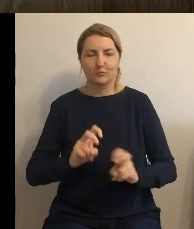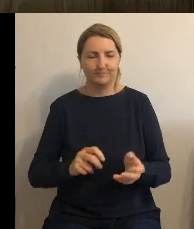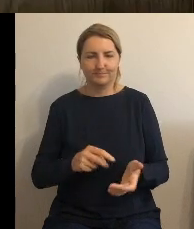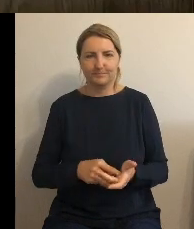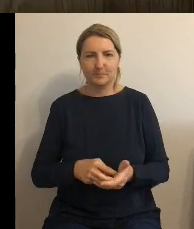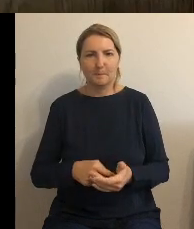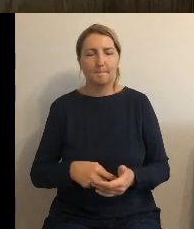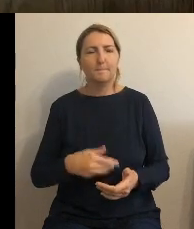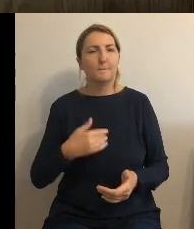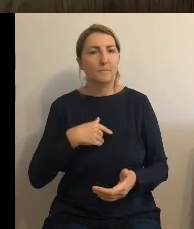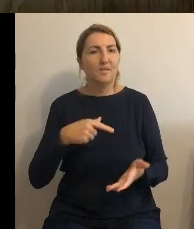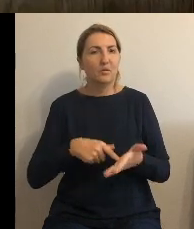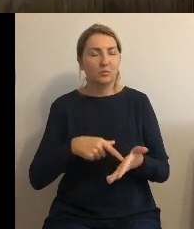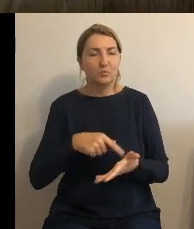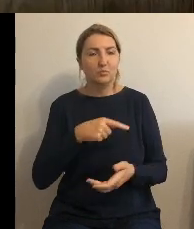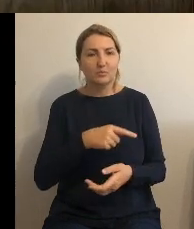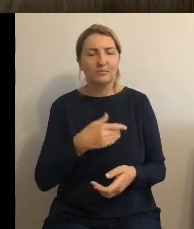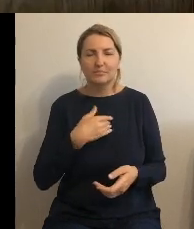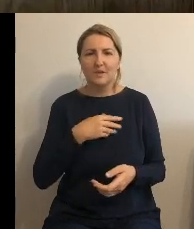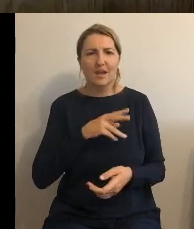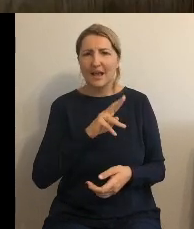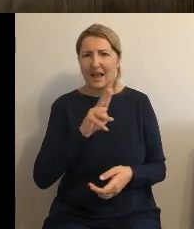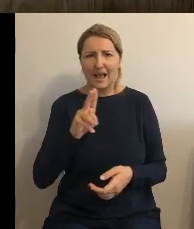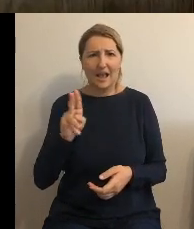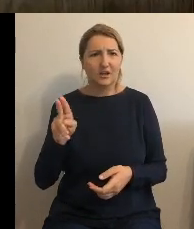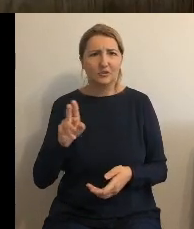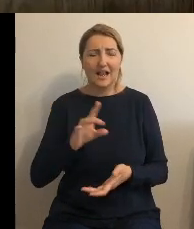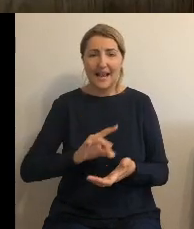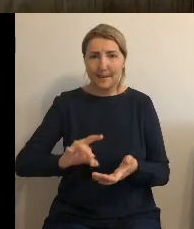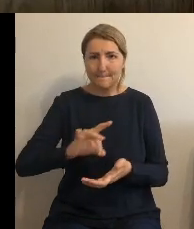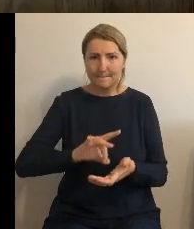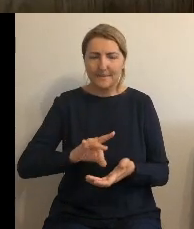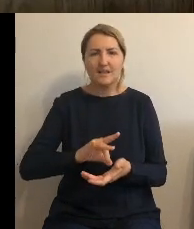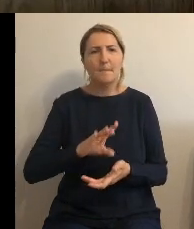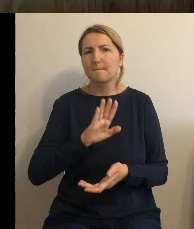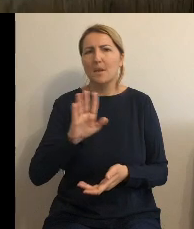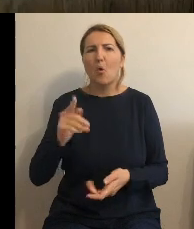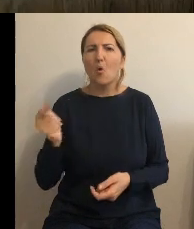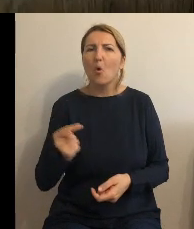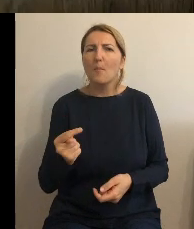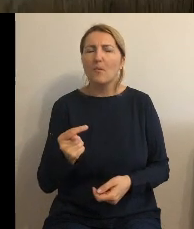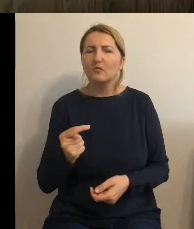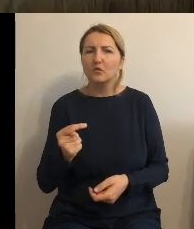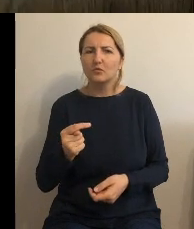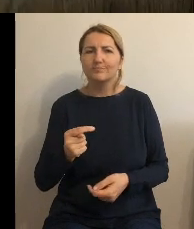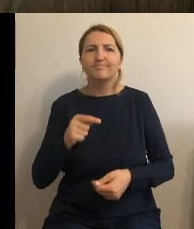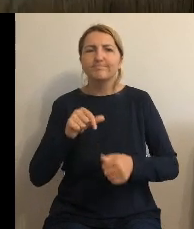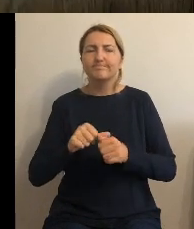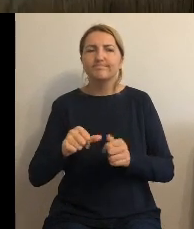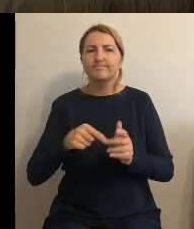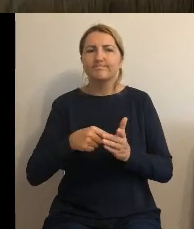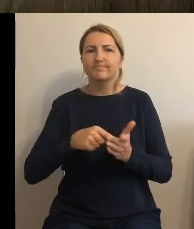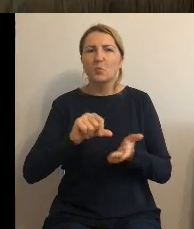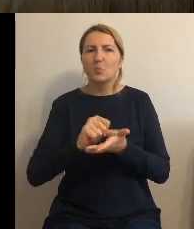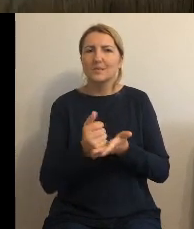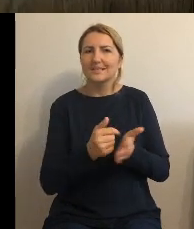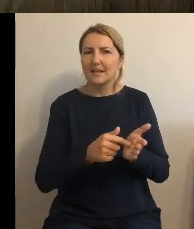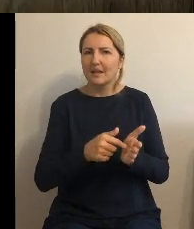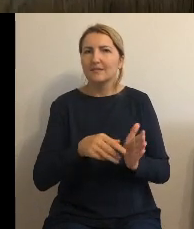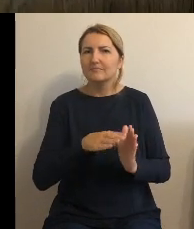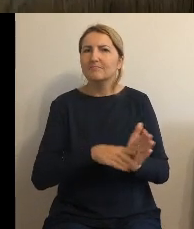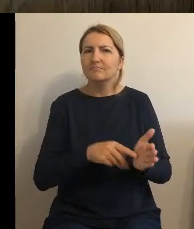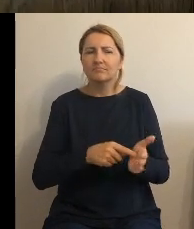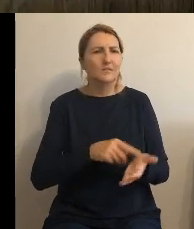mieliśmy w sumie każda gmina jest w obowiązku prawnym podyktowanym ustawą która określa